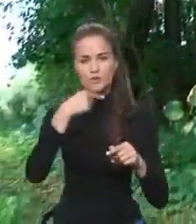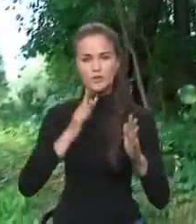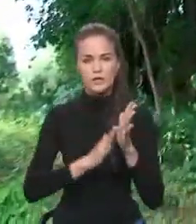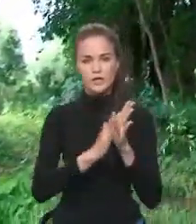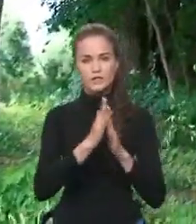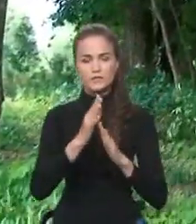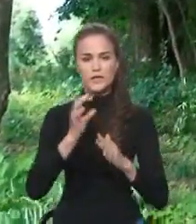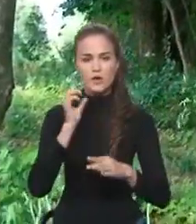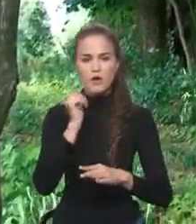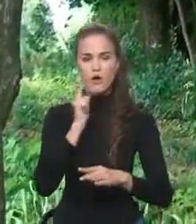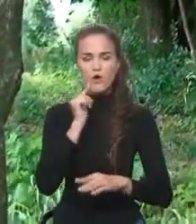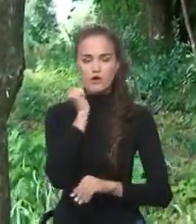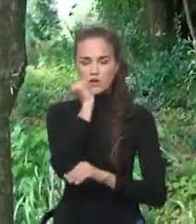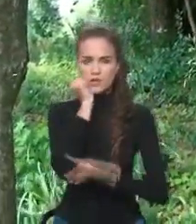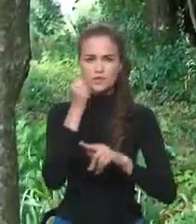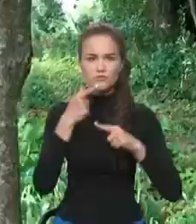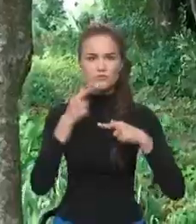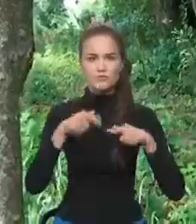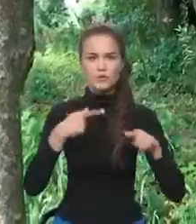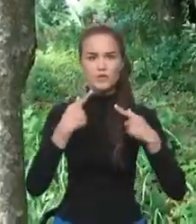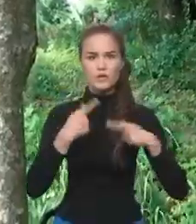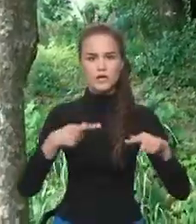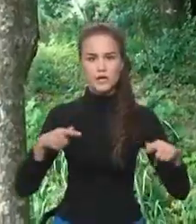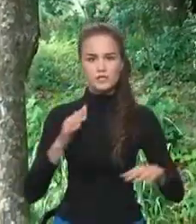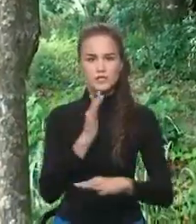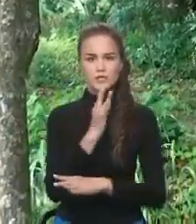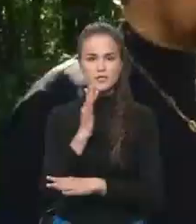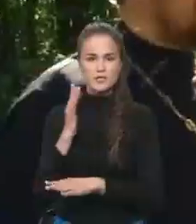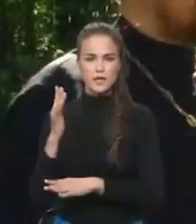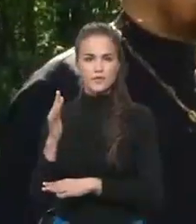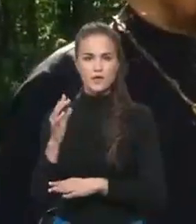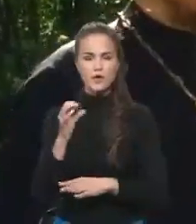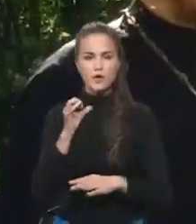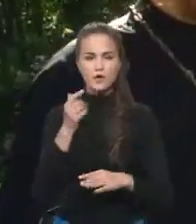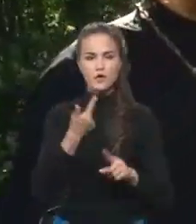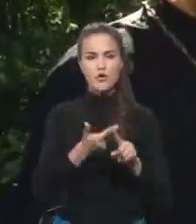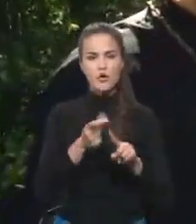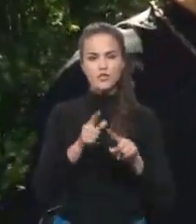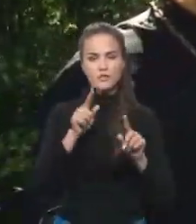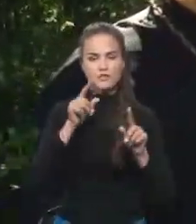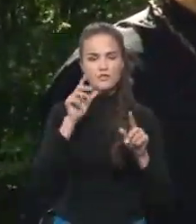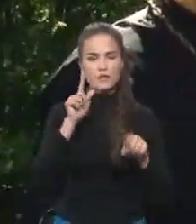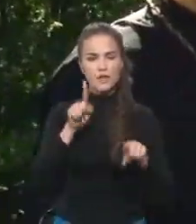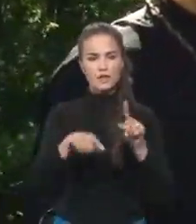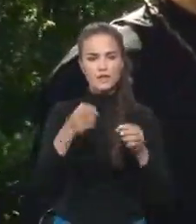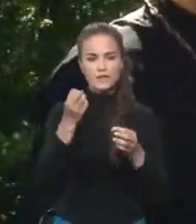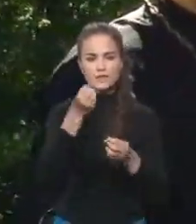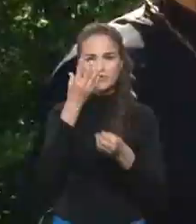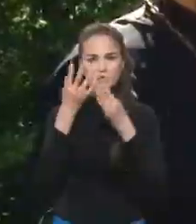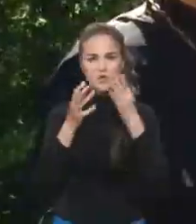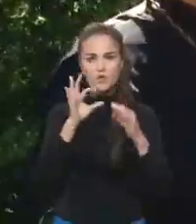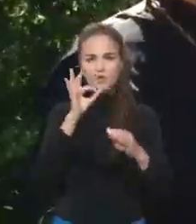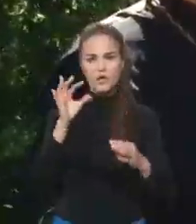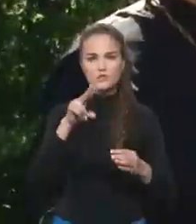растений Там орешник, вот кедр здесь посажен был Клены, липы И очень редкие цветы по тем временам Оранжевые